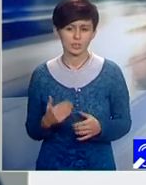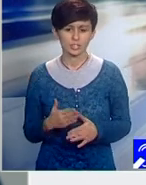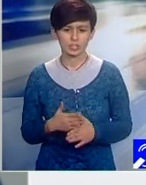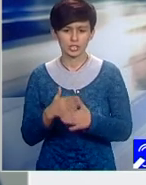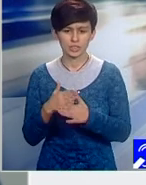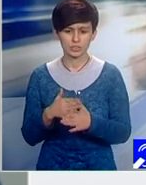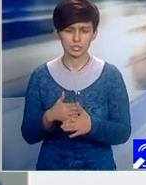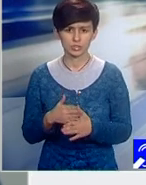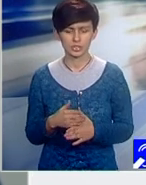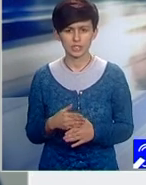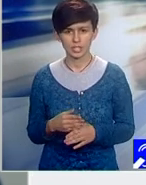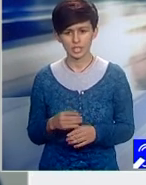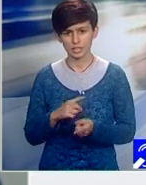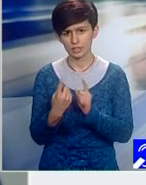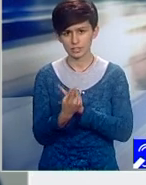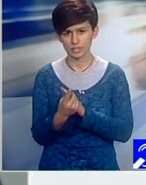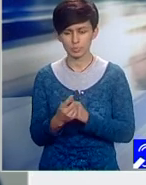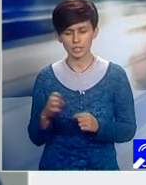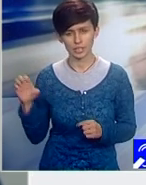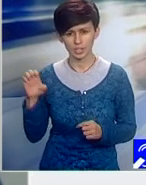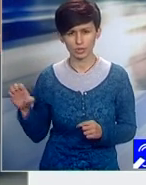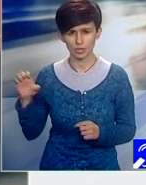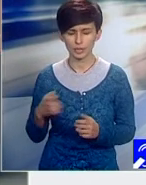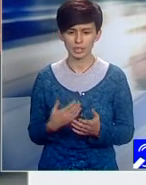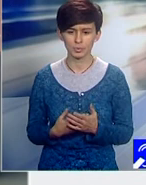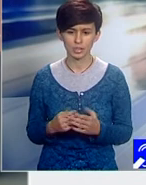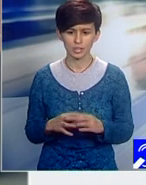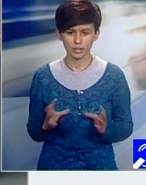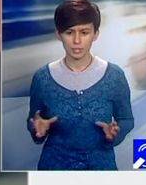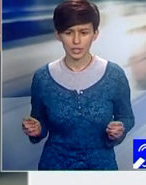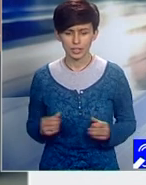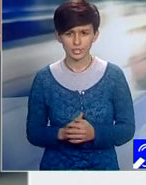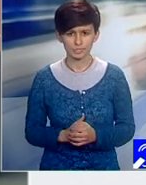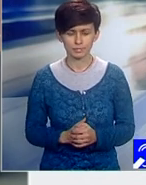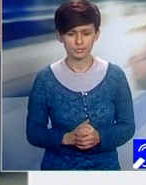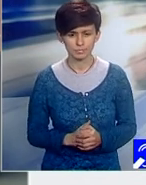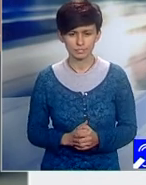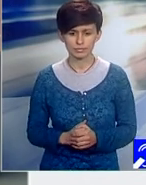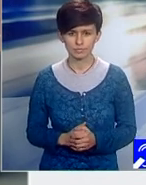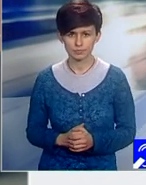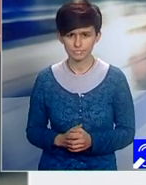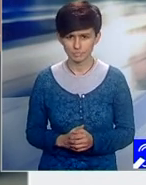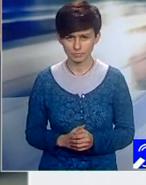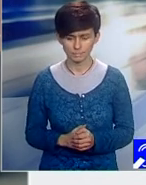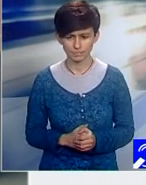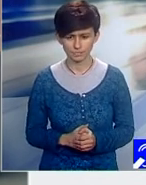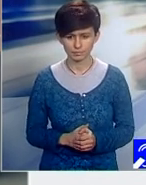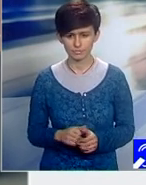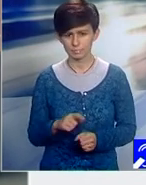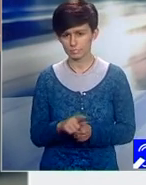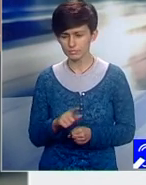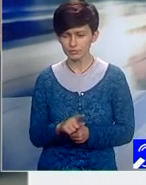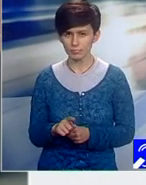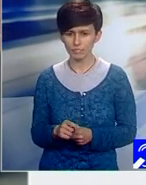susținerea reformei europene. Foarte bine ai punctat. Prin forța împrejurărilor și a lucrurilor, iată,